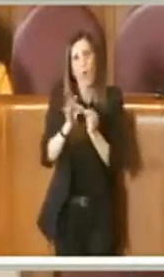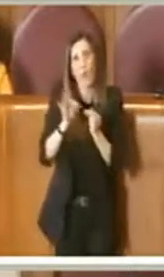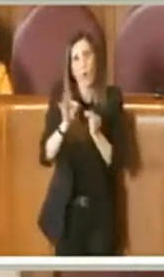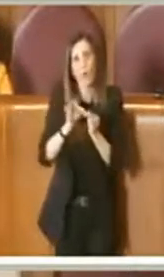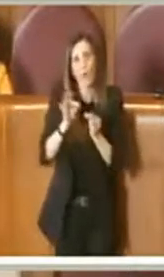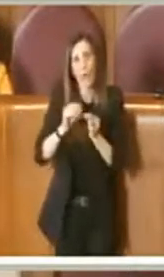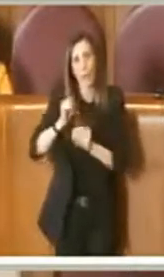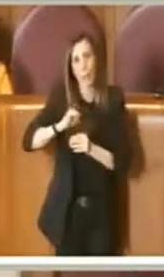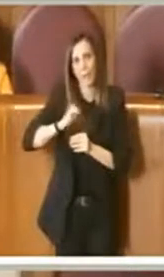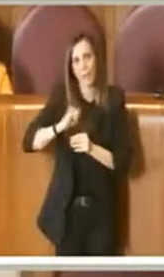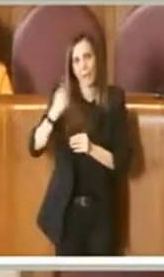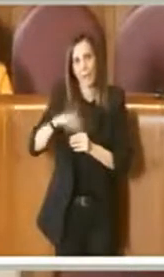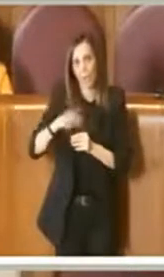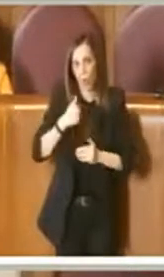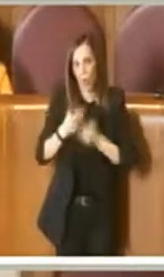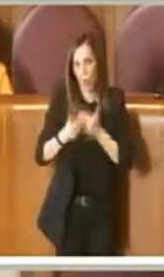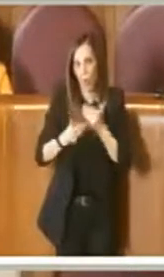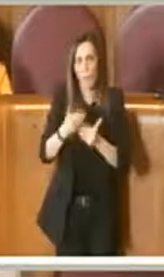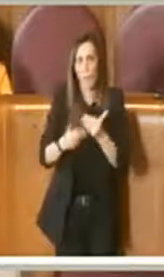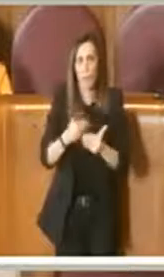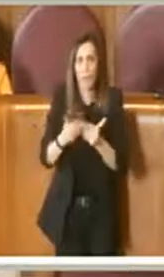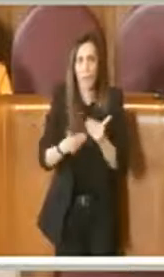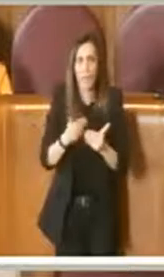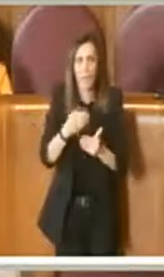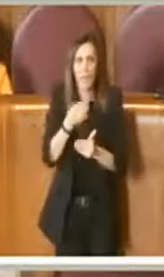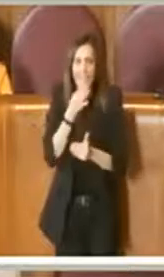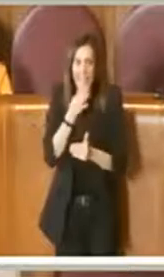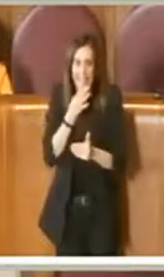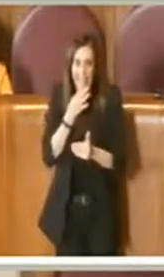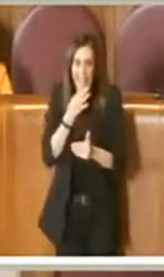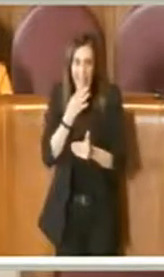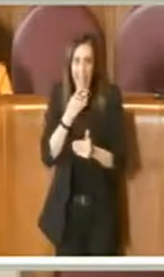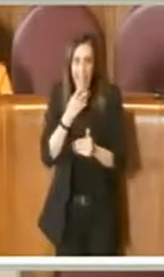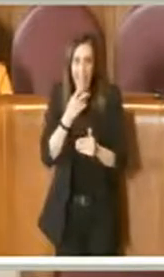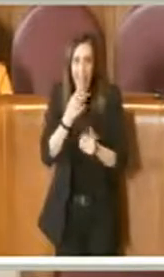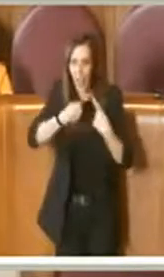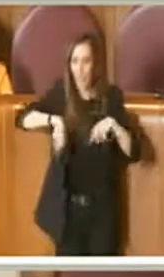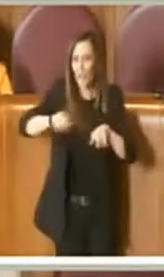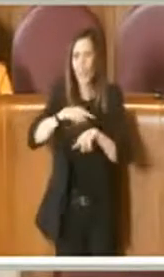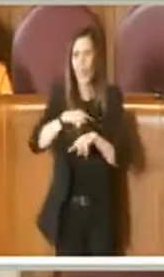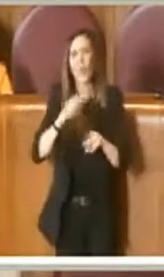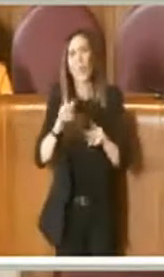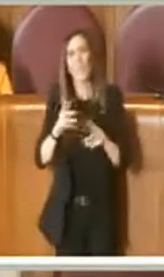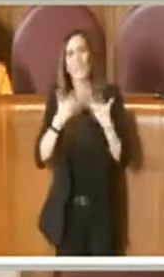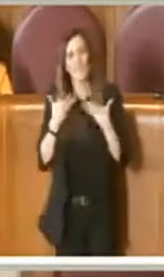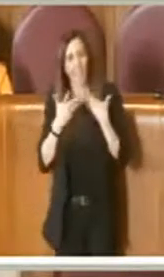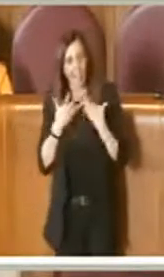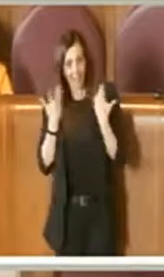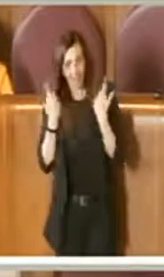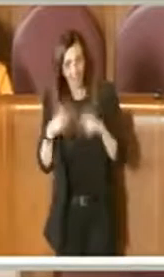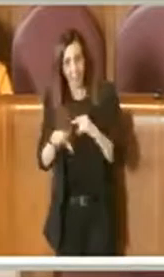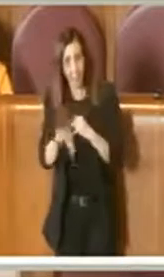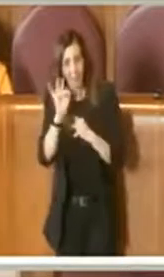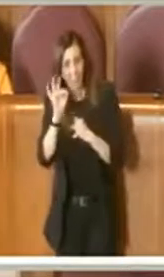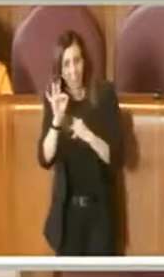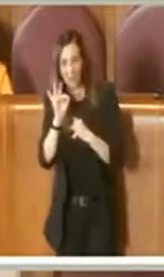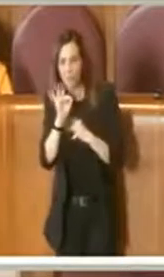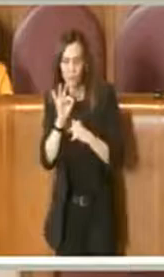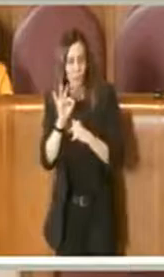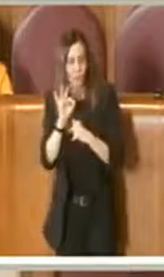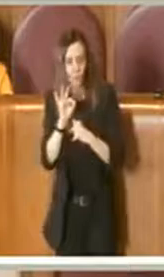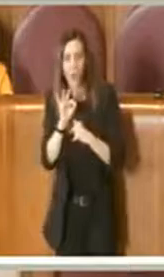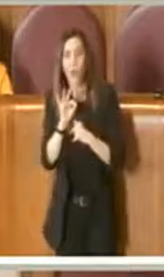continuità. Devo dire che nessuno di noi l'ha preso a cuor leggero quella decisione, ma è stata una